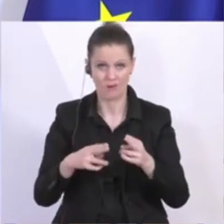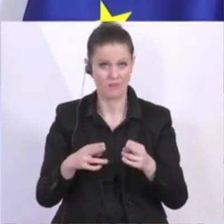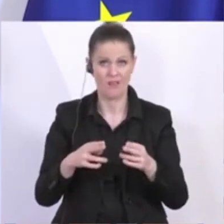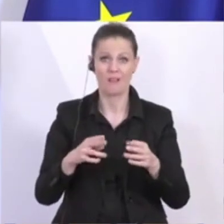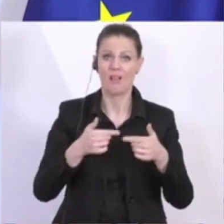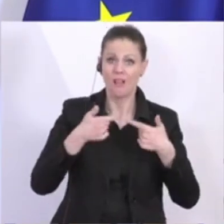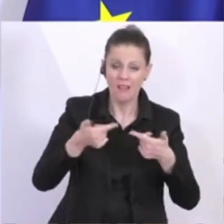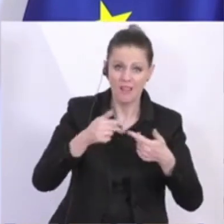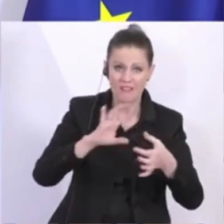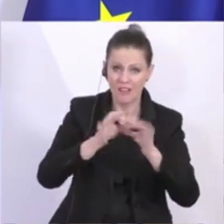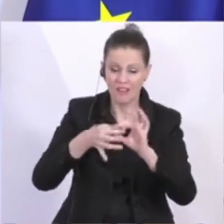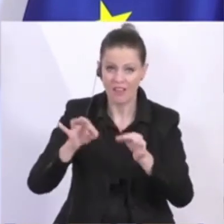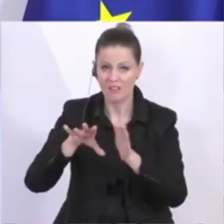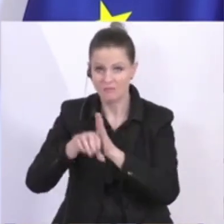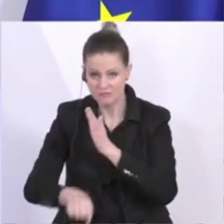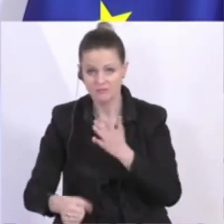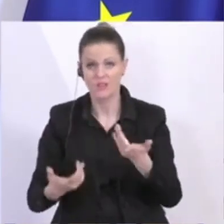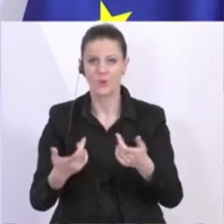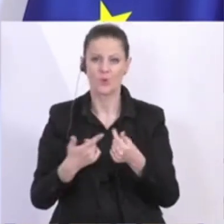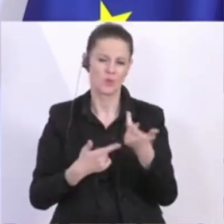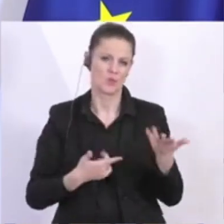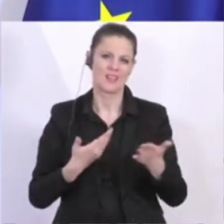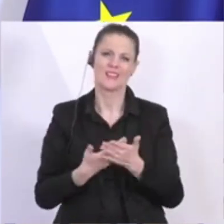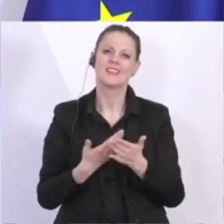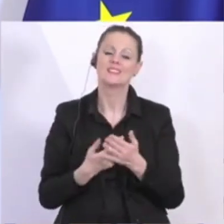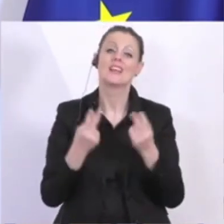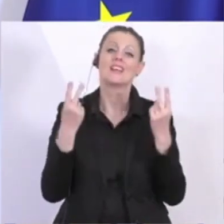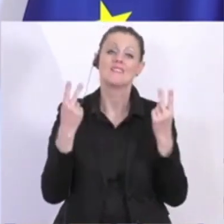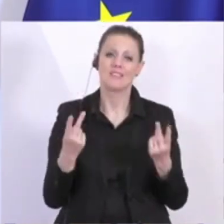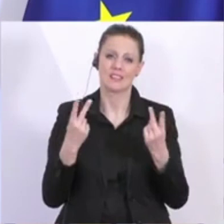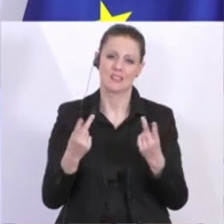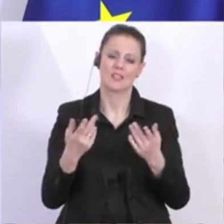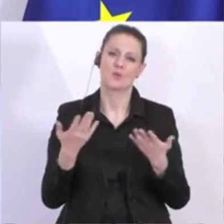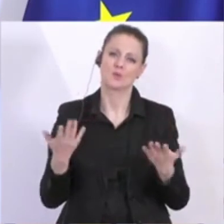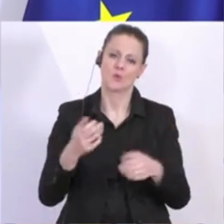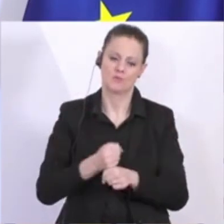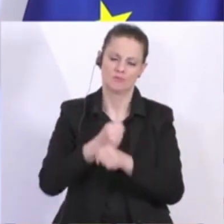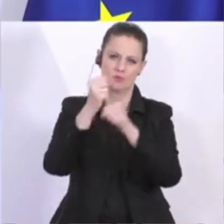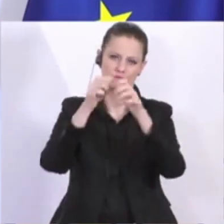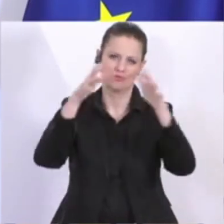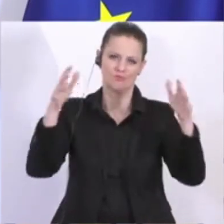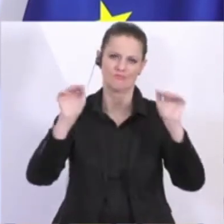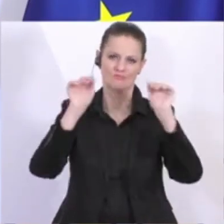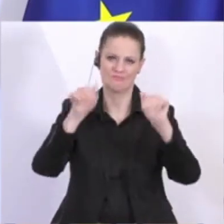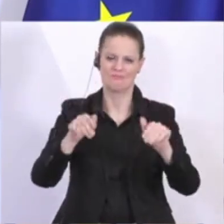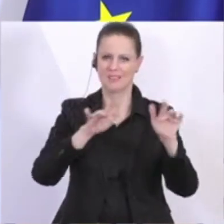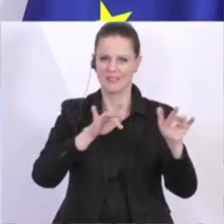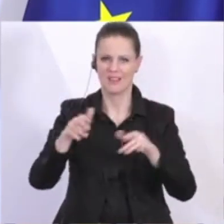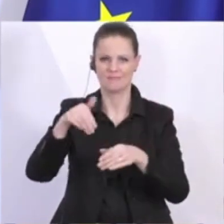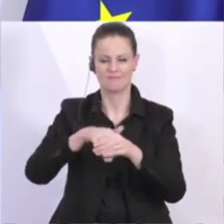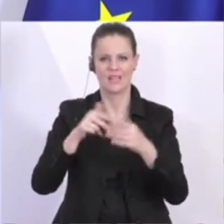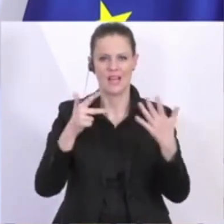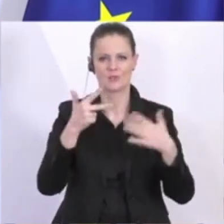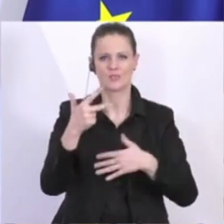Lieferketten. Und darum ist es umso wichtiger, dass wir diesen Schutzschirm gebaut haben von 38 Milliarden Euro.